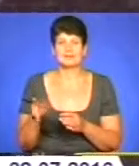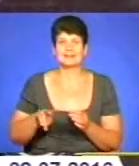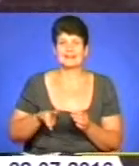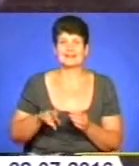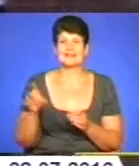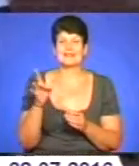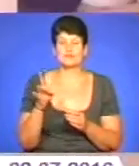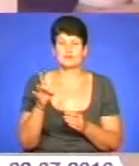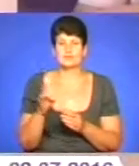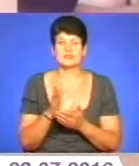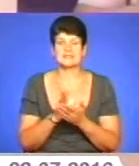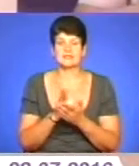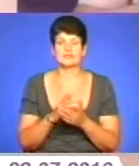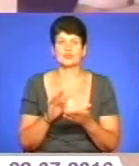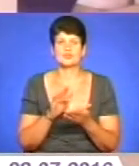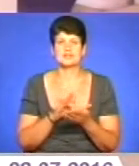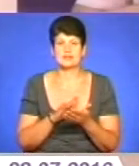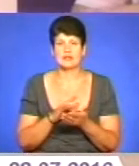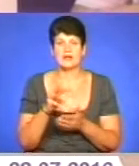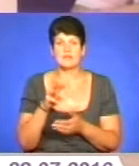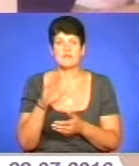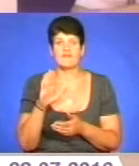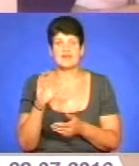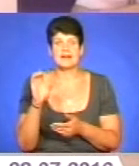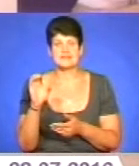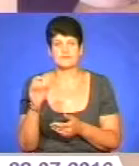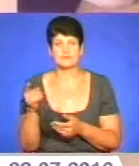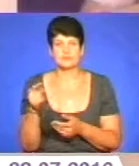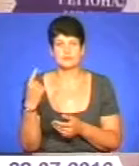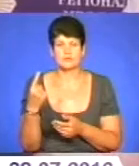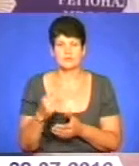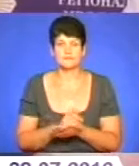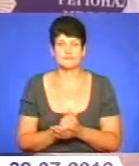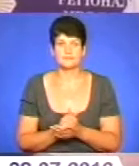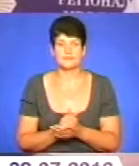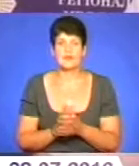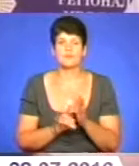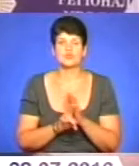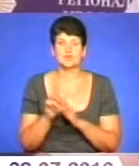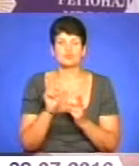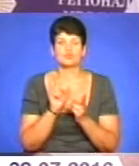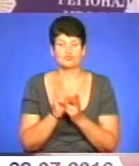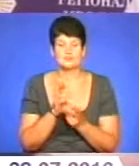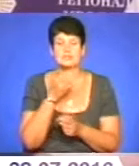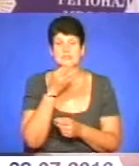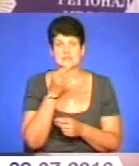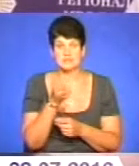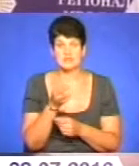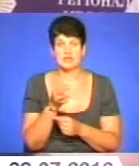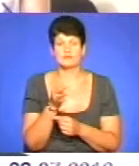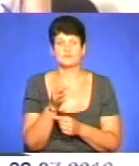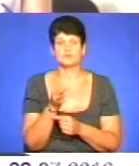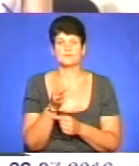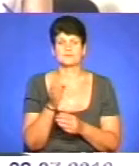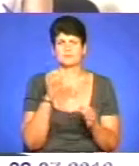регіонального сервісного центру МВС Тернопільської області Святослав Вишневський. На початку зустрічі він наголосив, що чутки, які